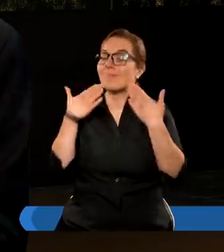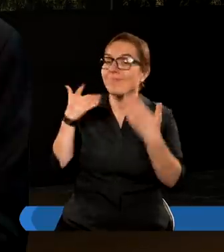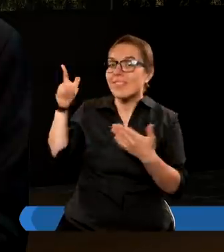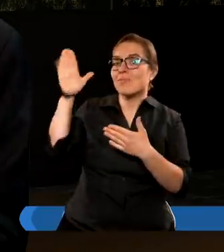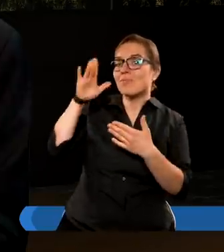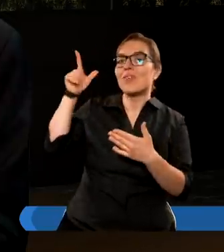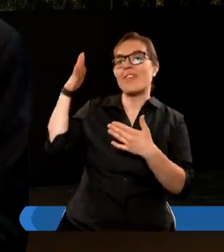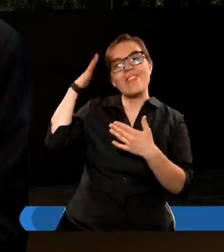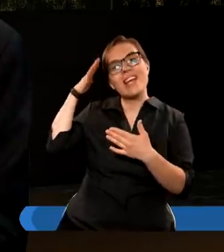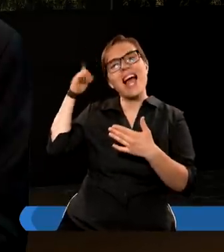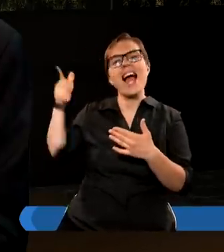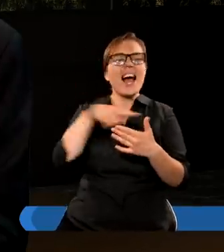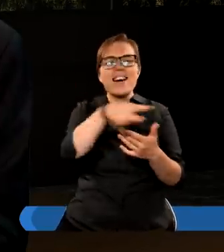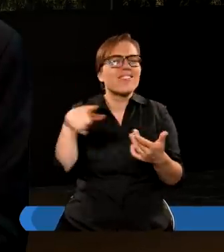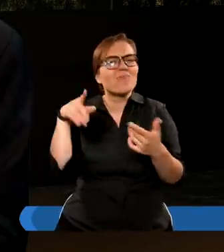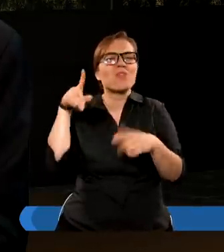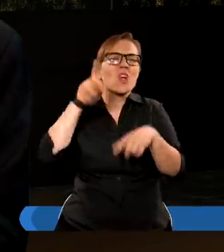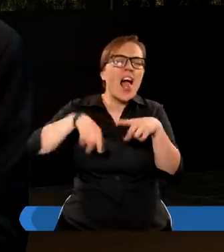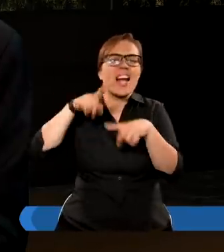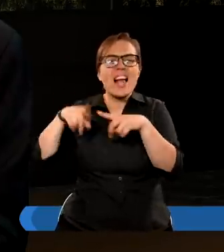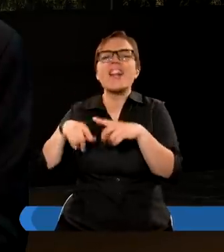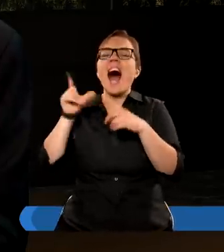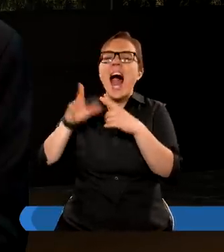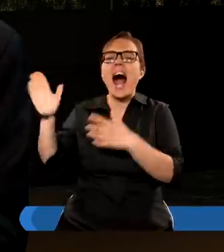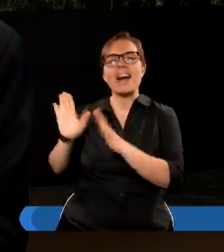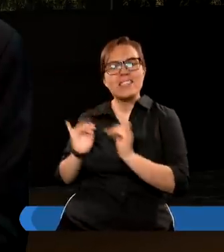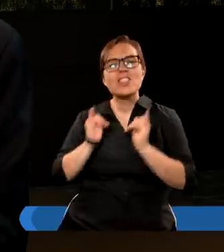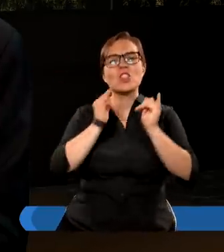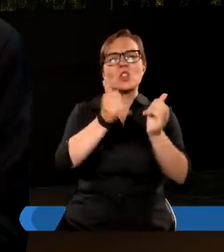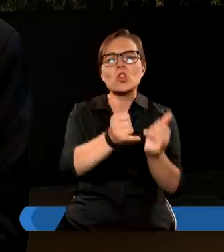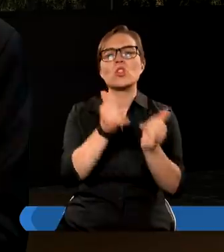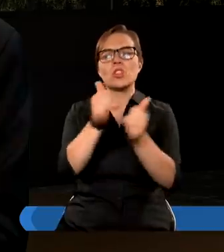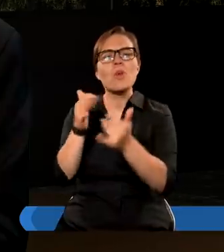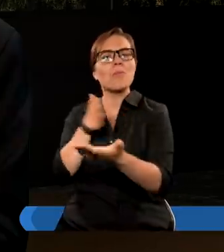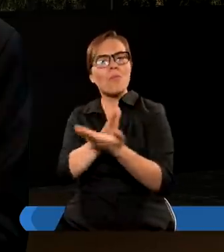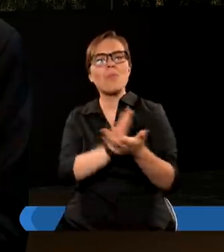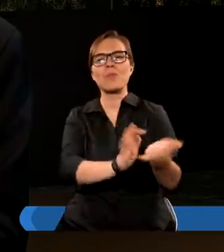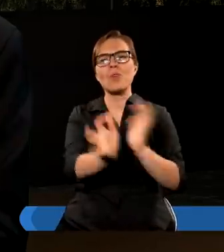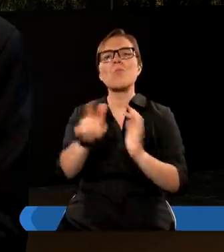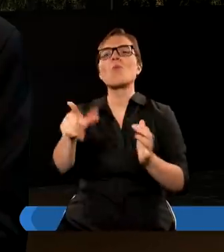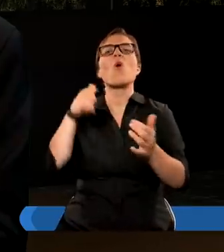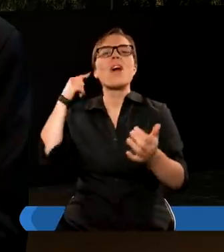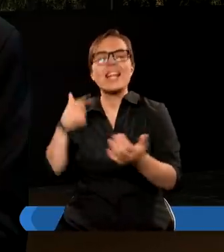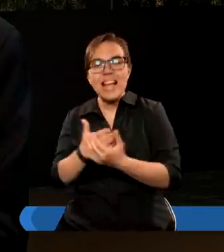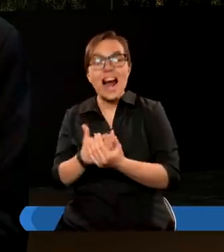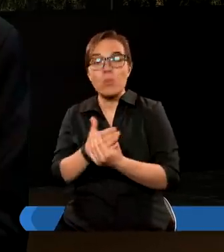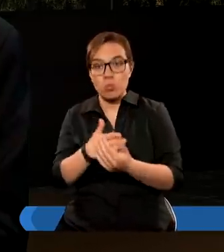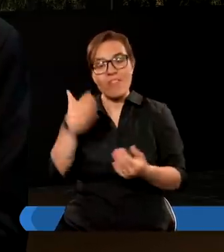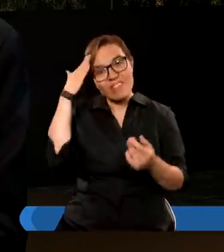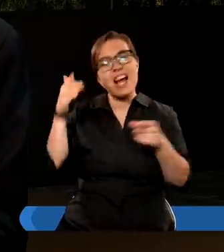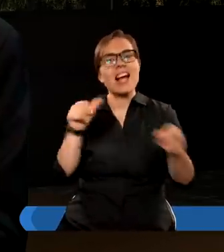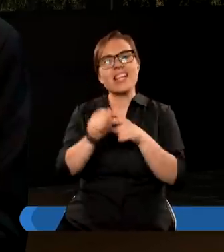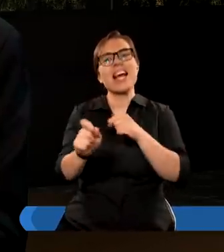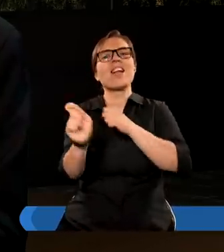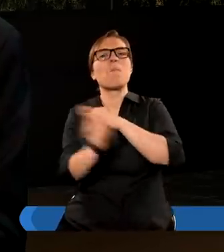Że mnóstwo ludzi żyje jakby w nieświadomości pewnych rzeczy, których dokonują. I ktoś by powiedział, no zasługują na potępienie i nieraz